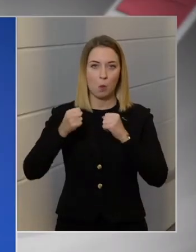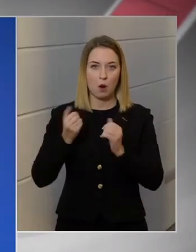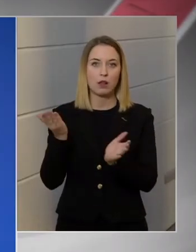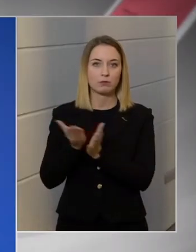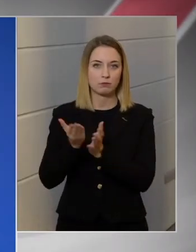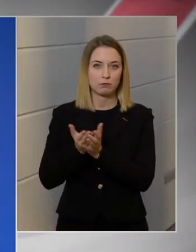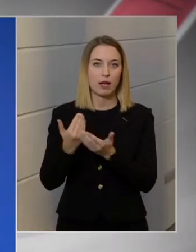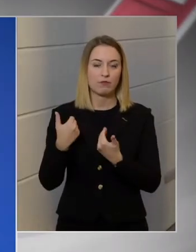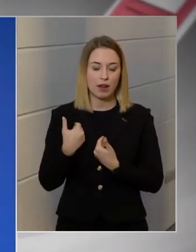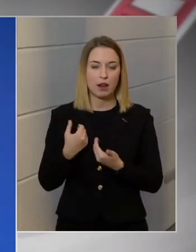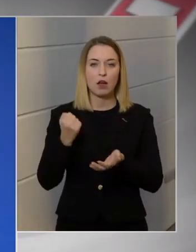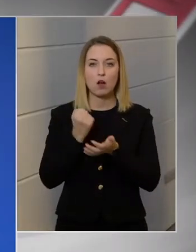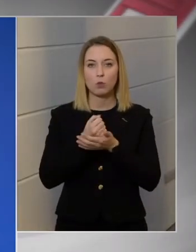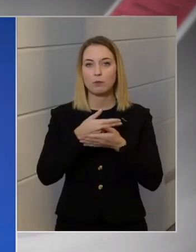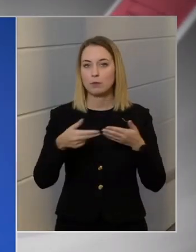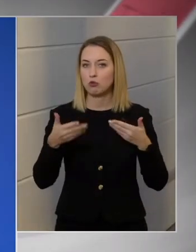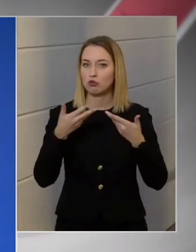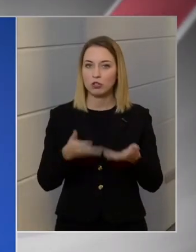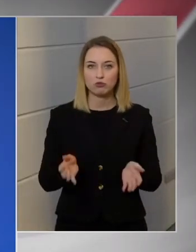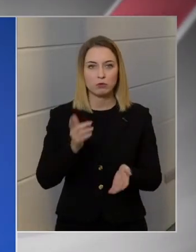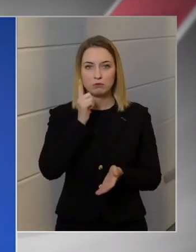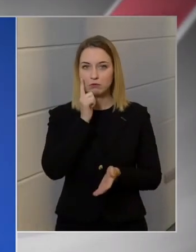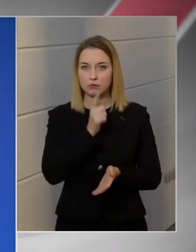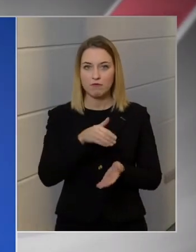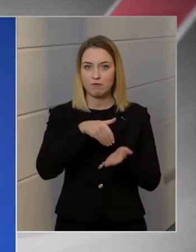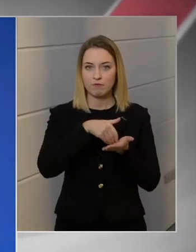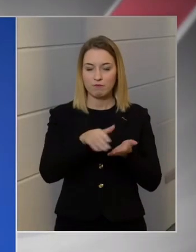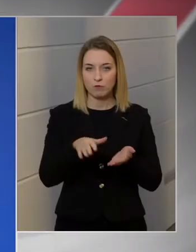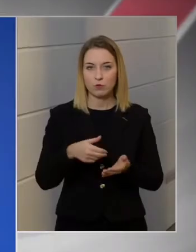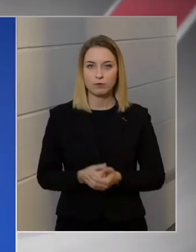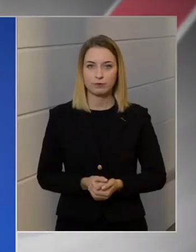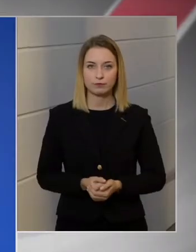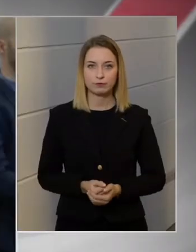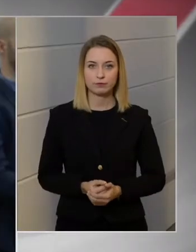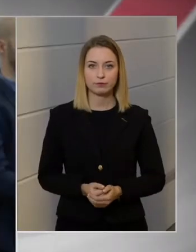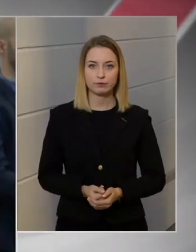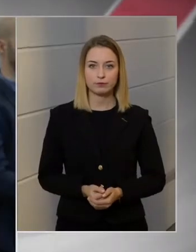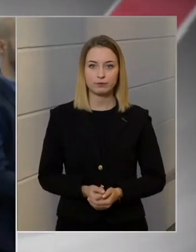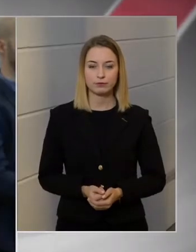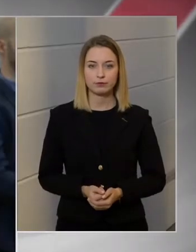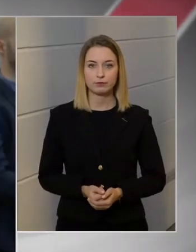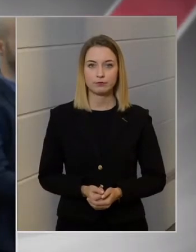hogy az Alkotmánybíróság sem fogja ezeket a döntéseket Alkotmányesnek találni.